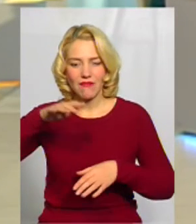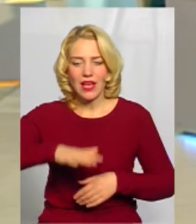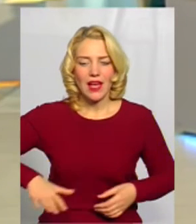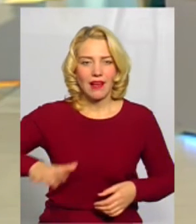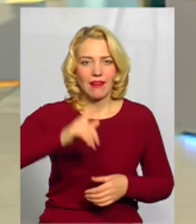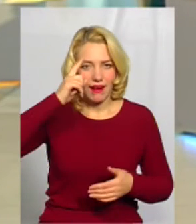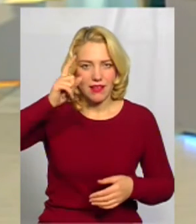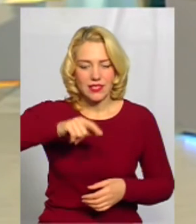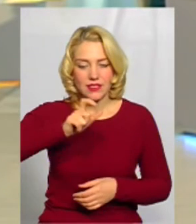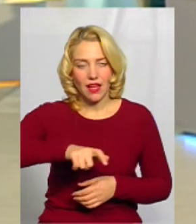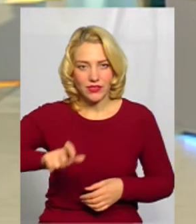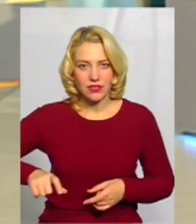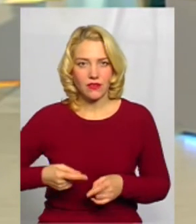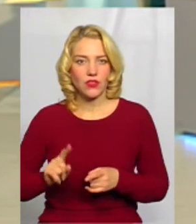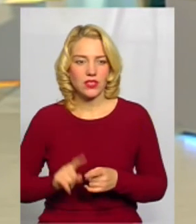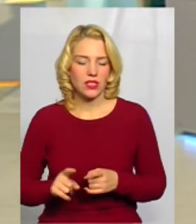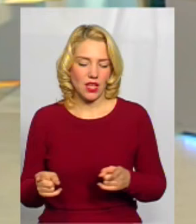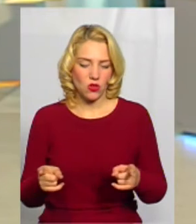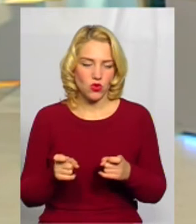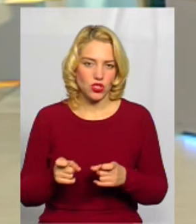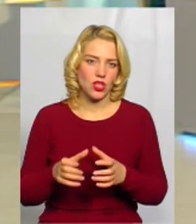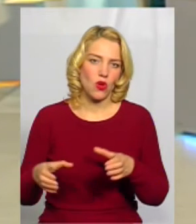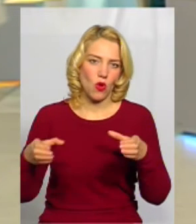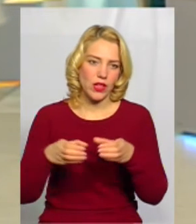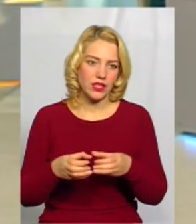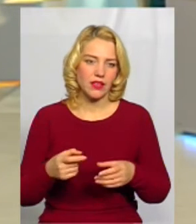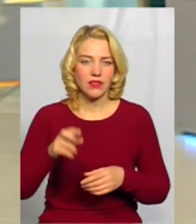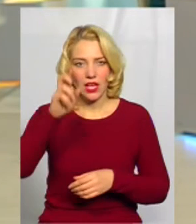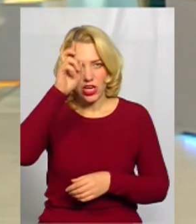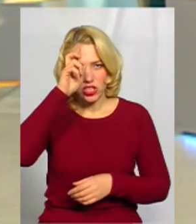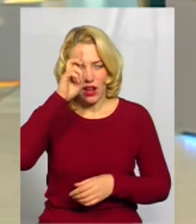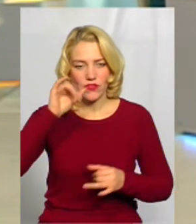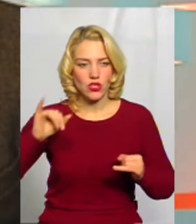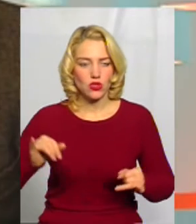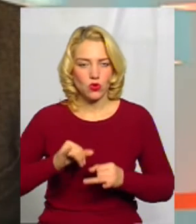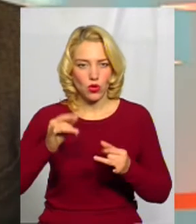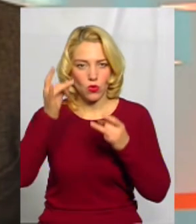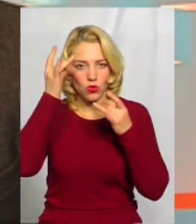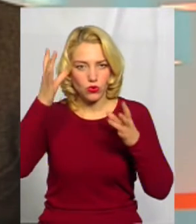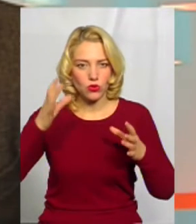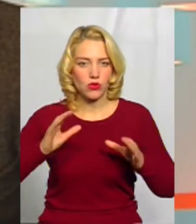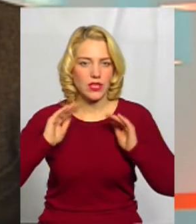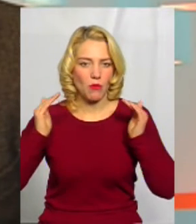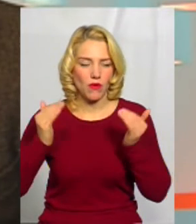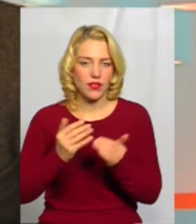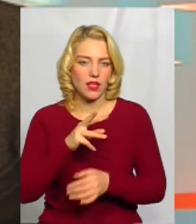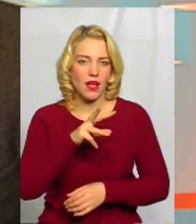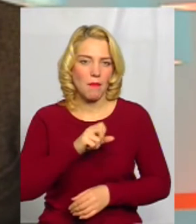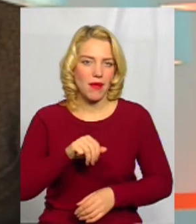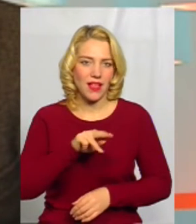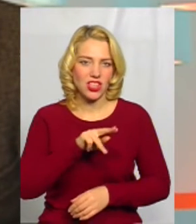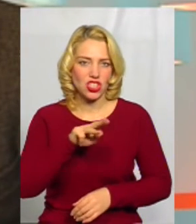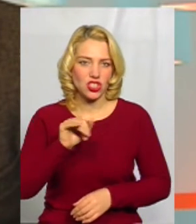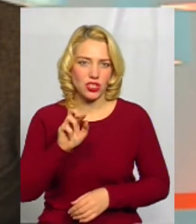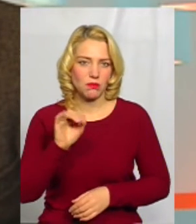ну, в даному випадку залучені колектив Державного історико-культурного заповідника Меджибіш, також, який надав до цієї роботи,